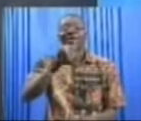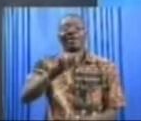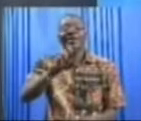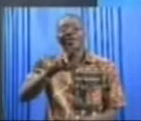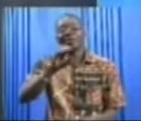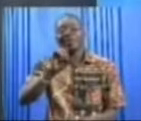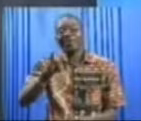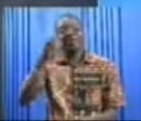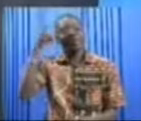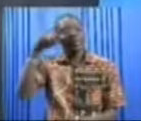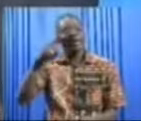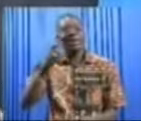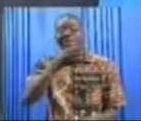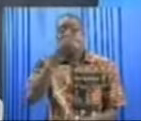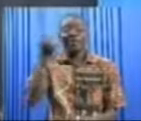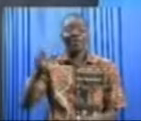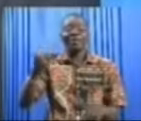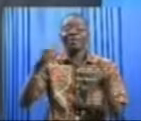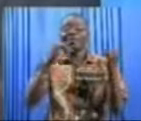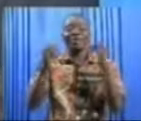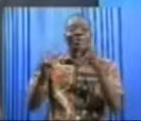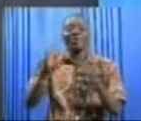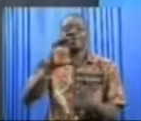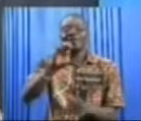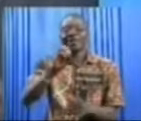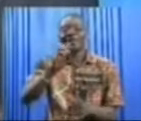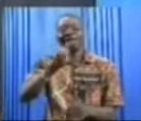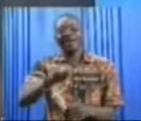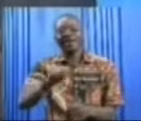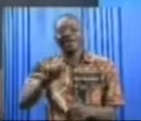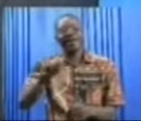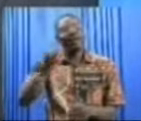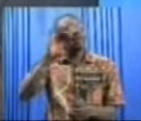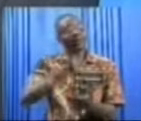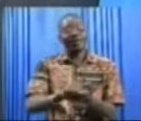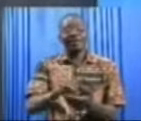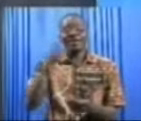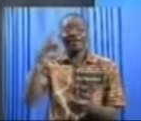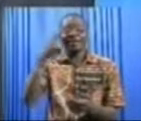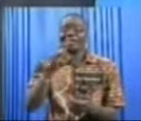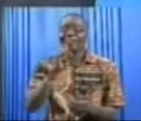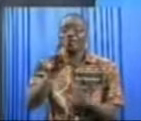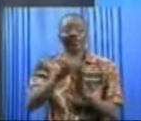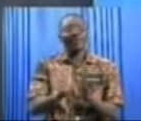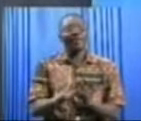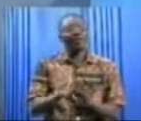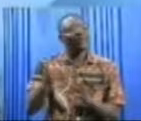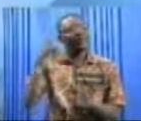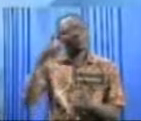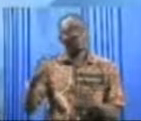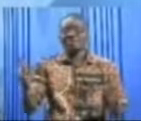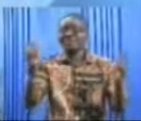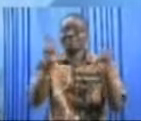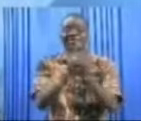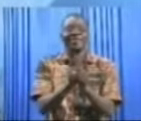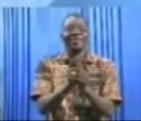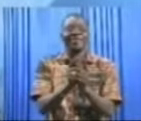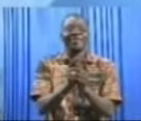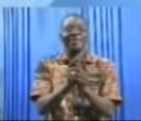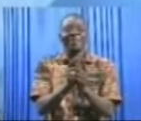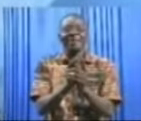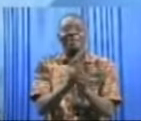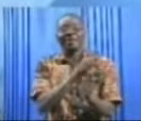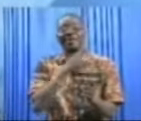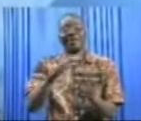Cannes 2013. Donc voici un peu... En tout cas, c des ingrédients qui vont enflammer un peu cette rencontre. Et